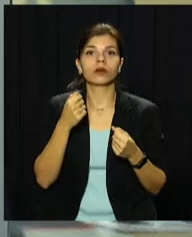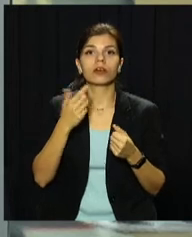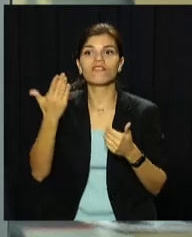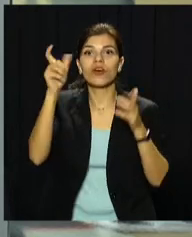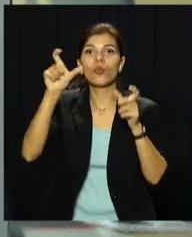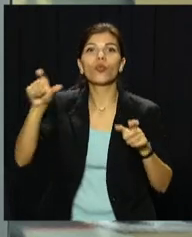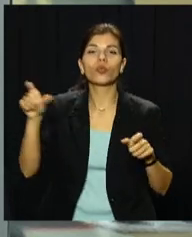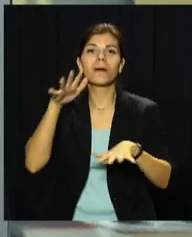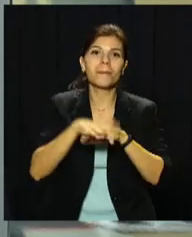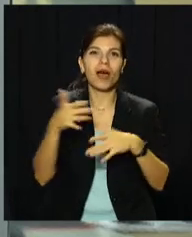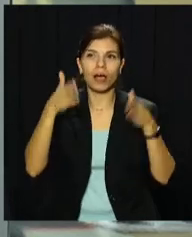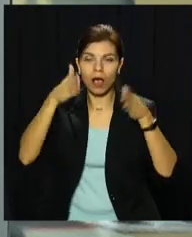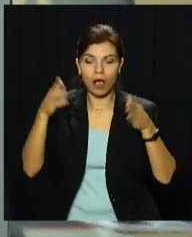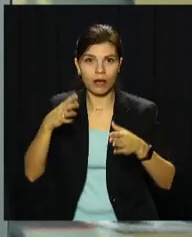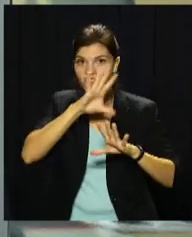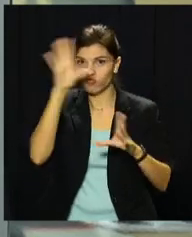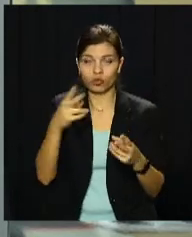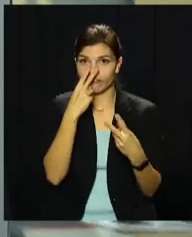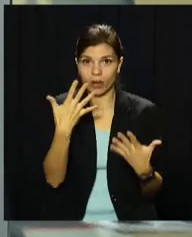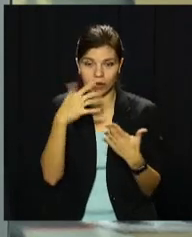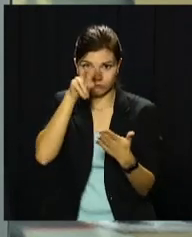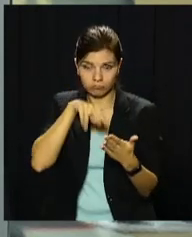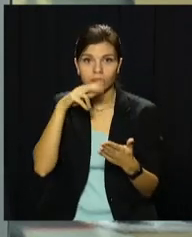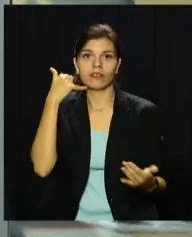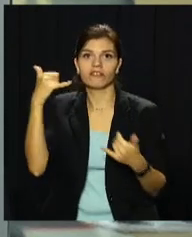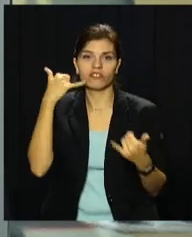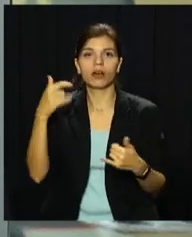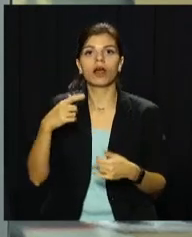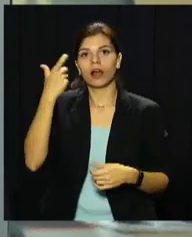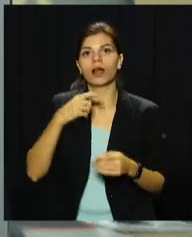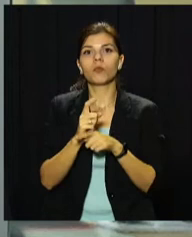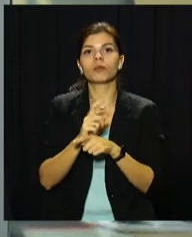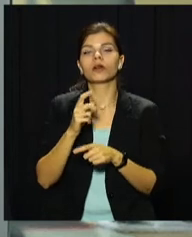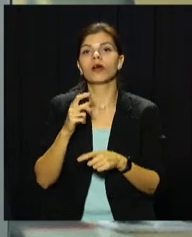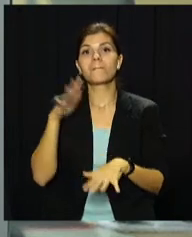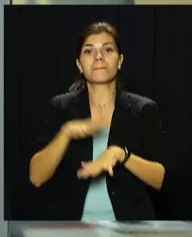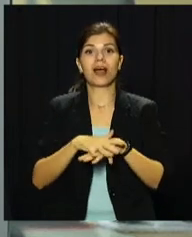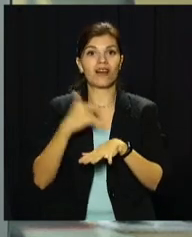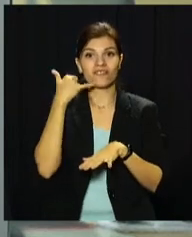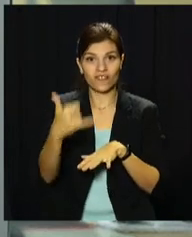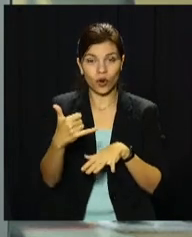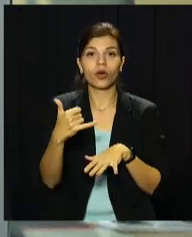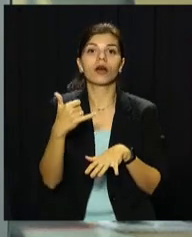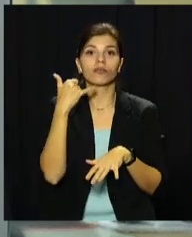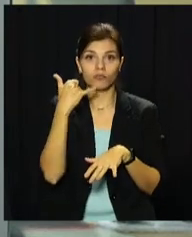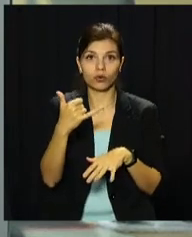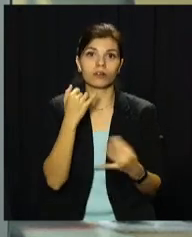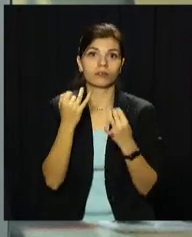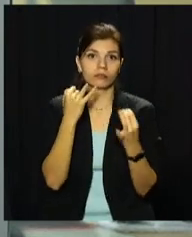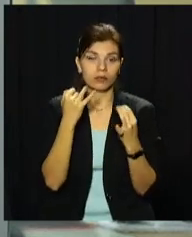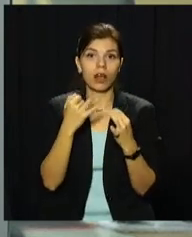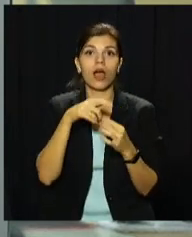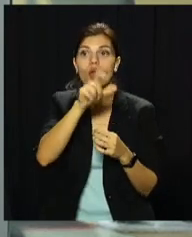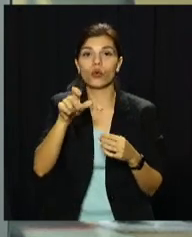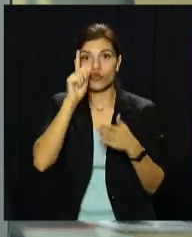клієнтів і телефонували їм. Представляючи співробітниками фінустанов, шахраї отримували дані, а потім з рахунків